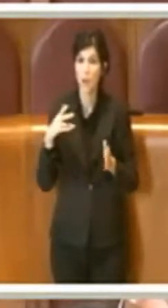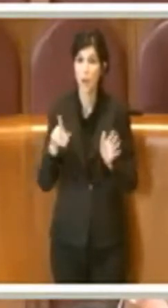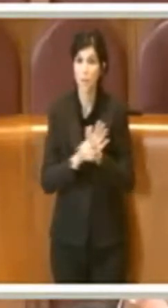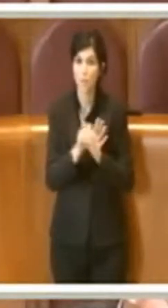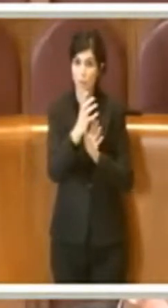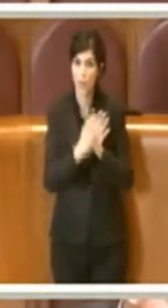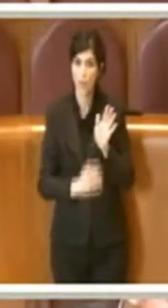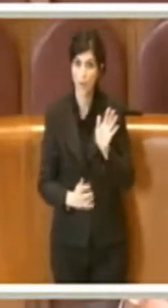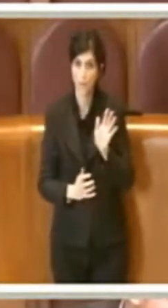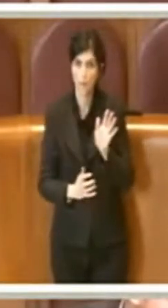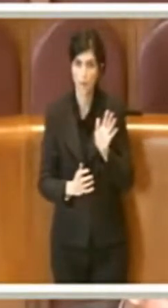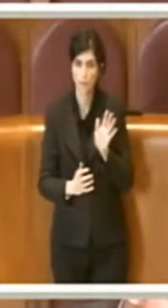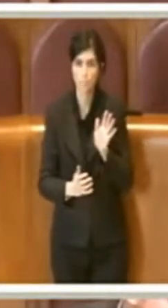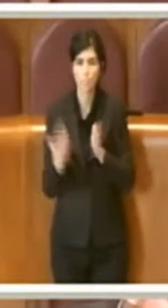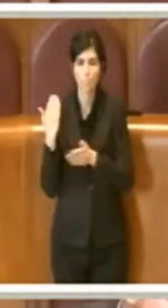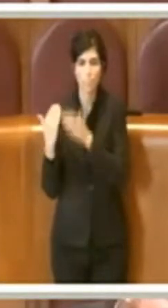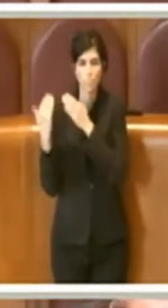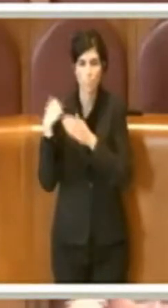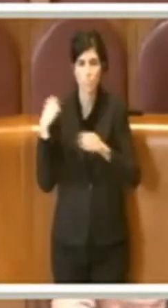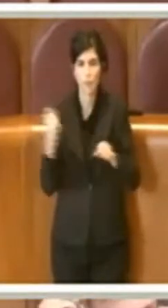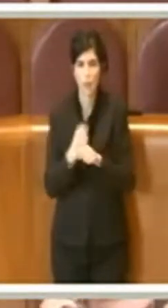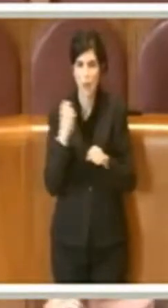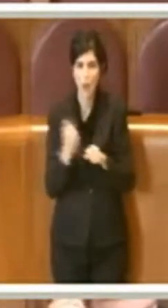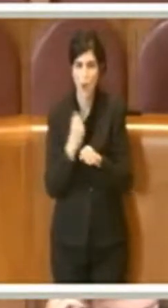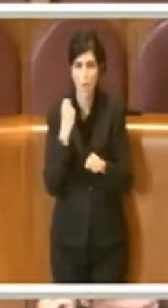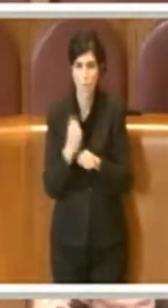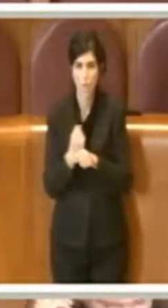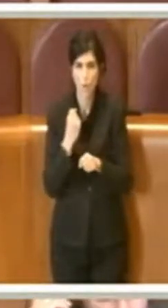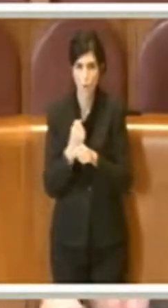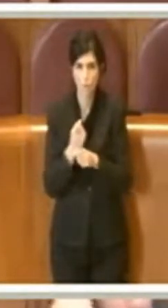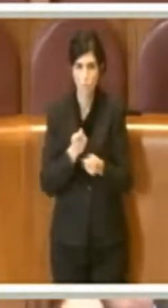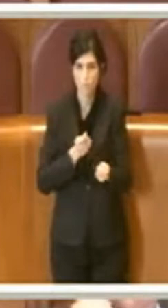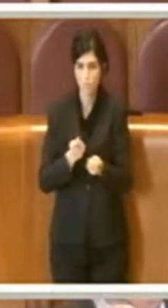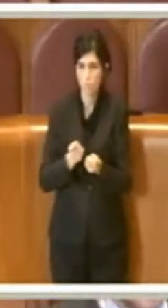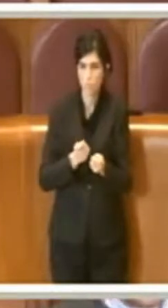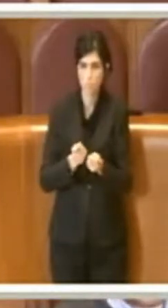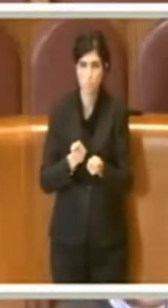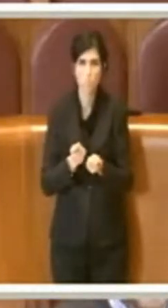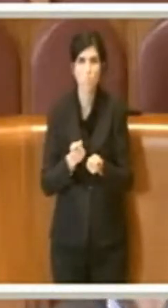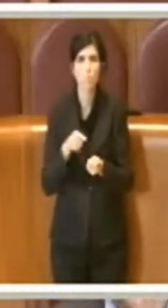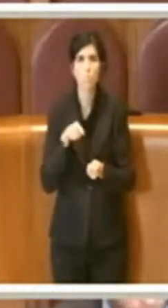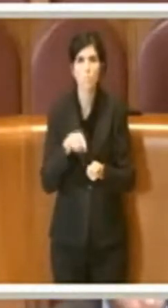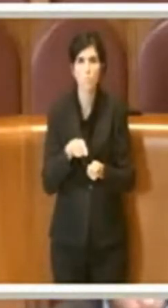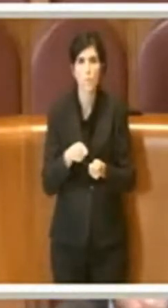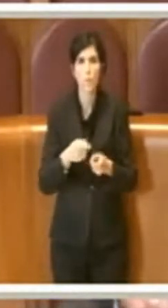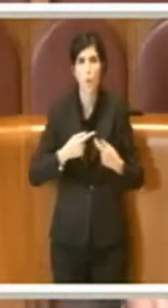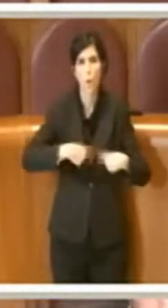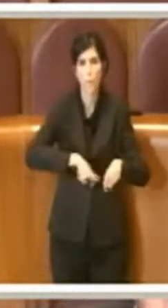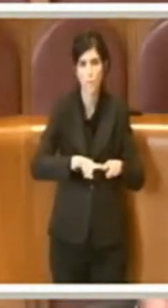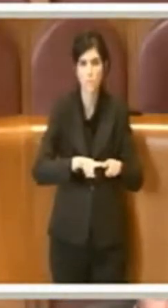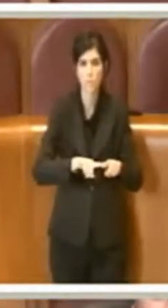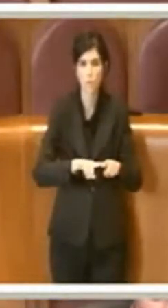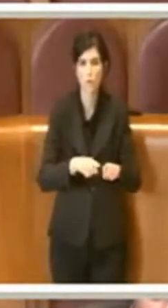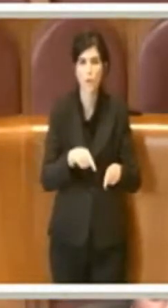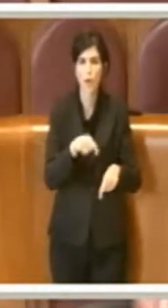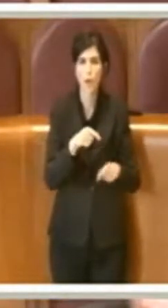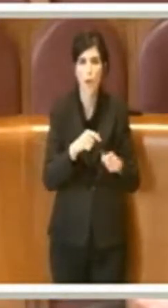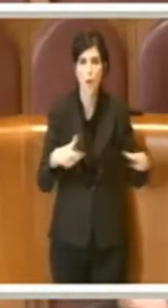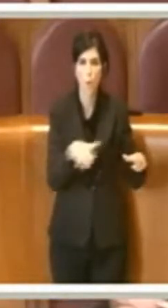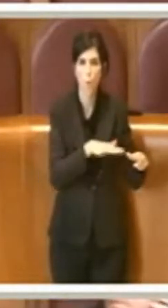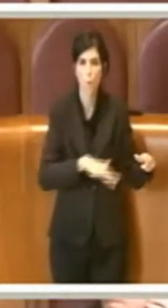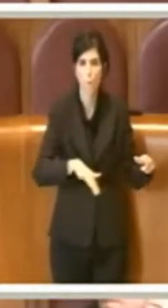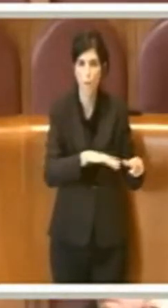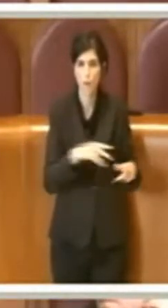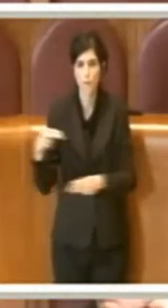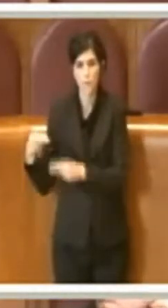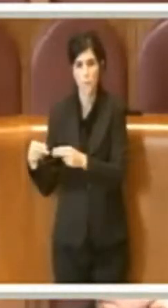'è stato un lavoro coordinato delle Commissioni Urbanistica e Bilancio, proprio perché la delibera, al